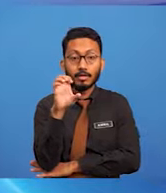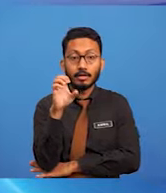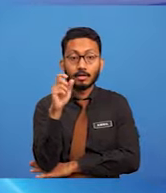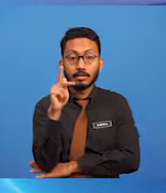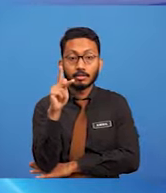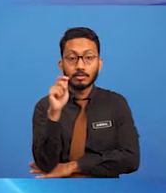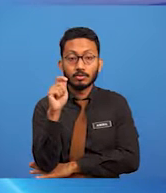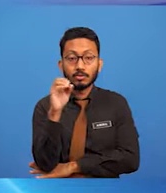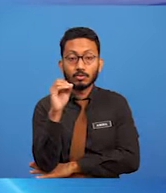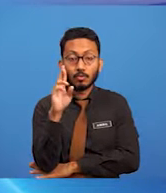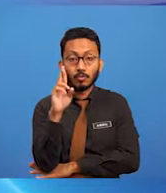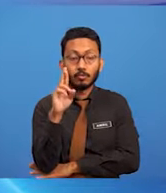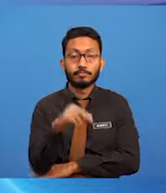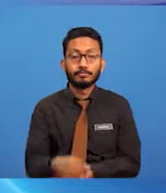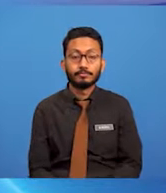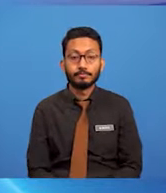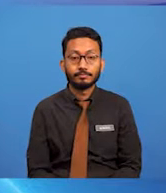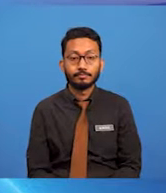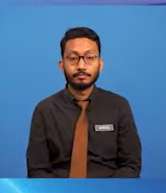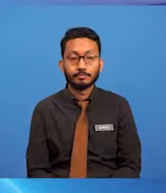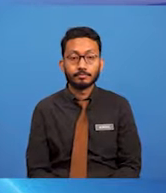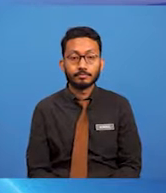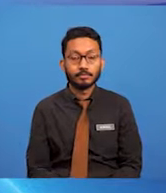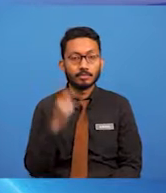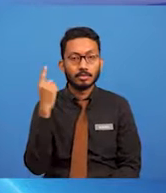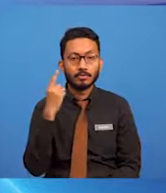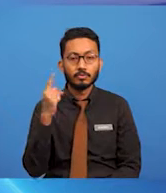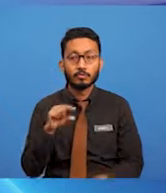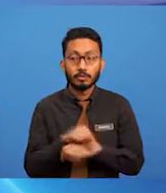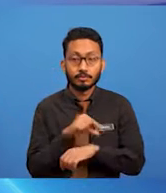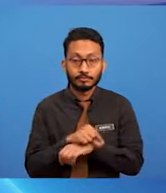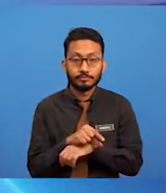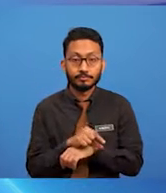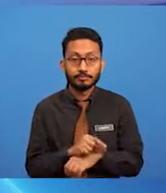Perkara ini sering digunapakai oleh setiap pereka grafik.